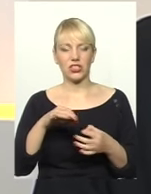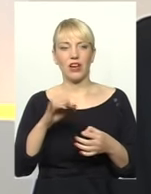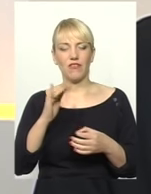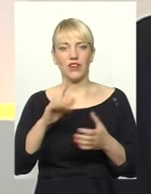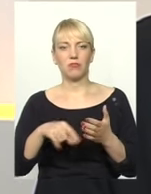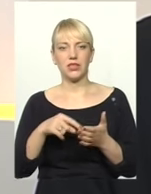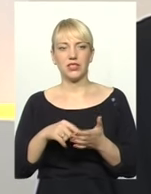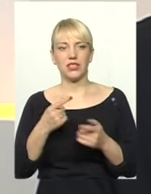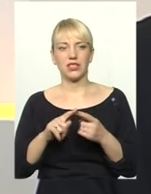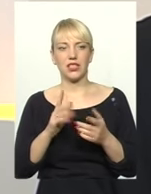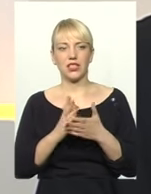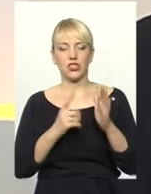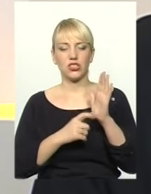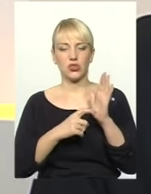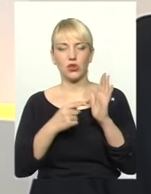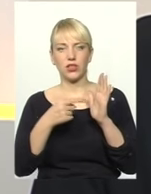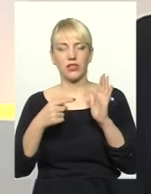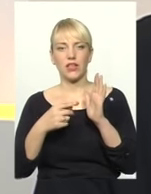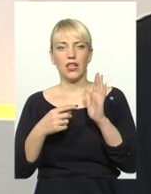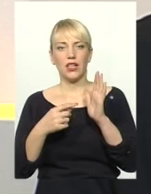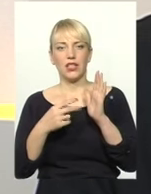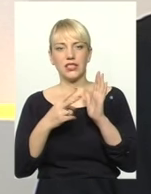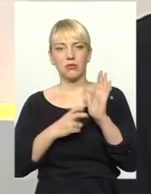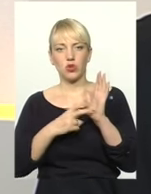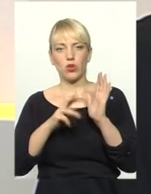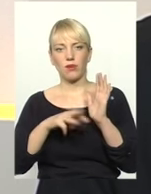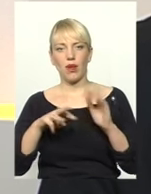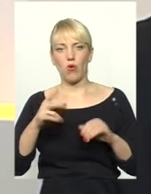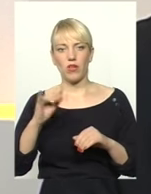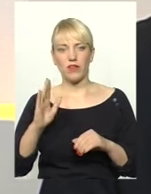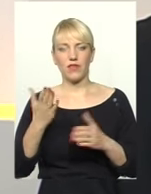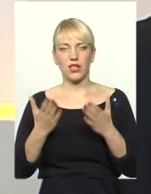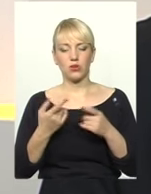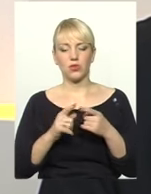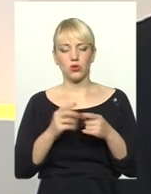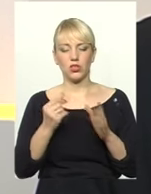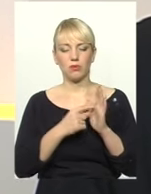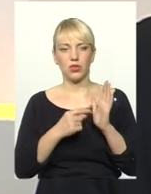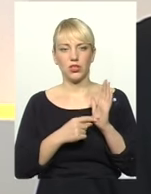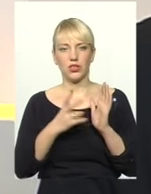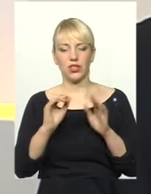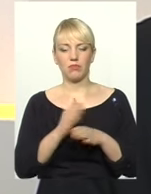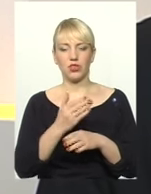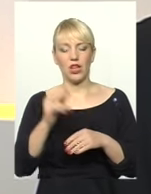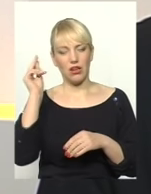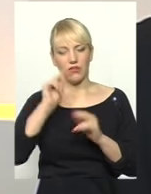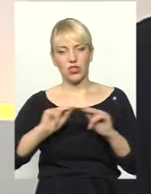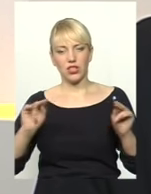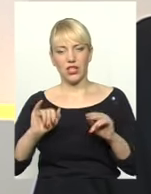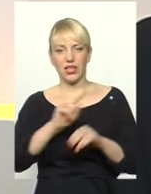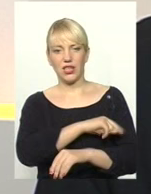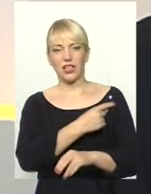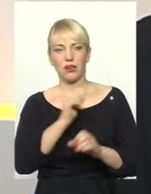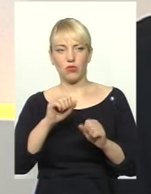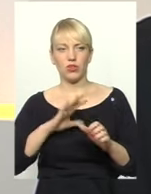це складає 600-700 мільйонів. Якщо ці кошти було б розділити між вчителями-лікарями, ми могли б піднести